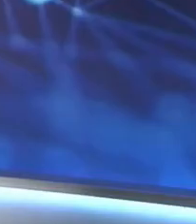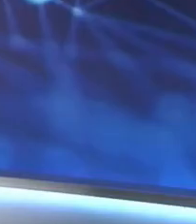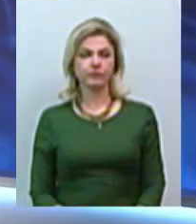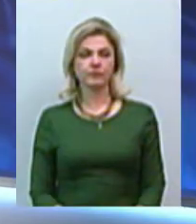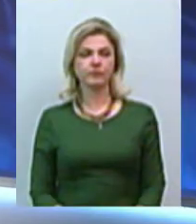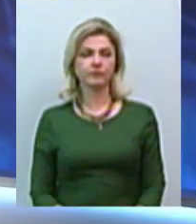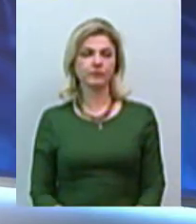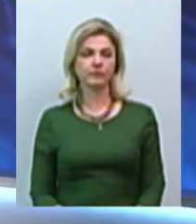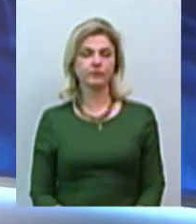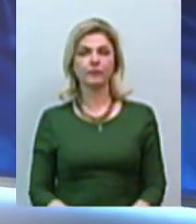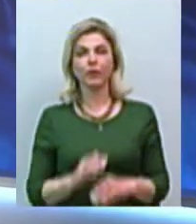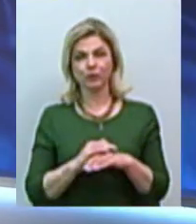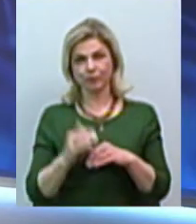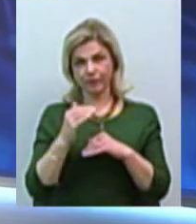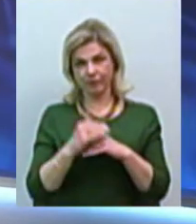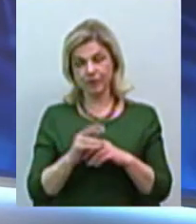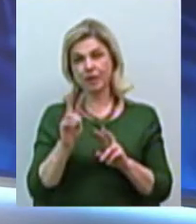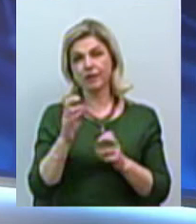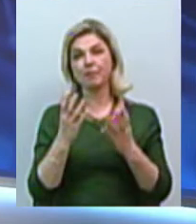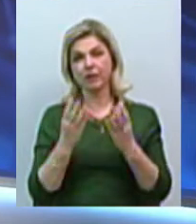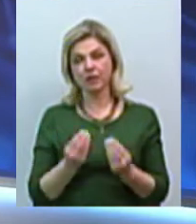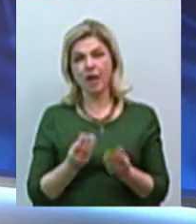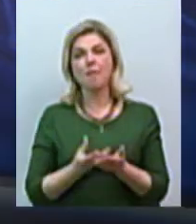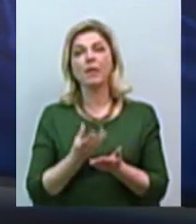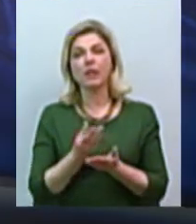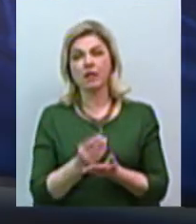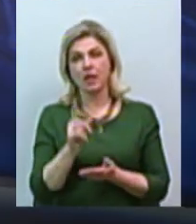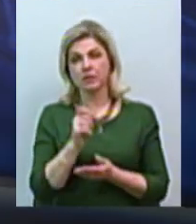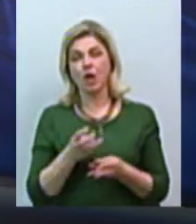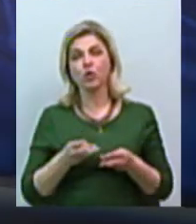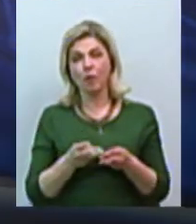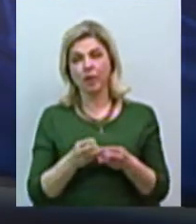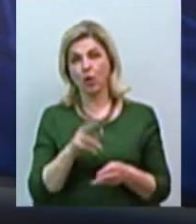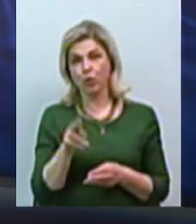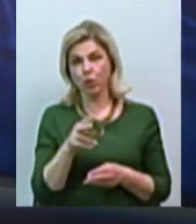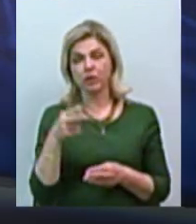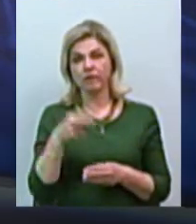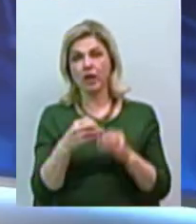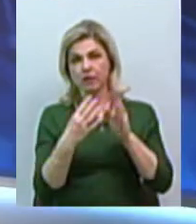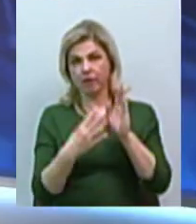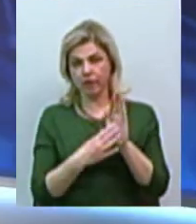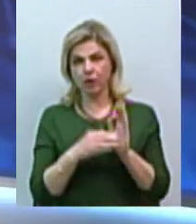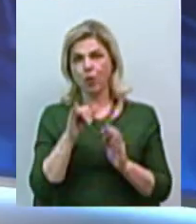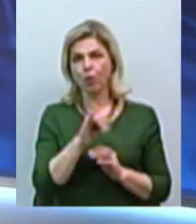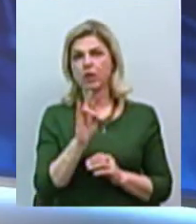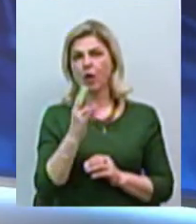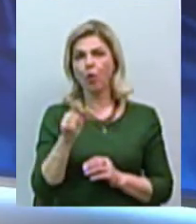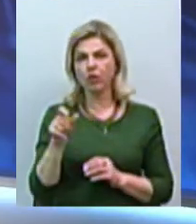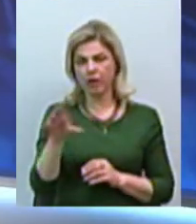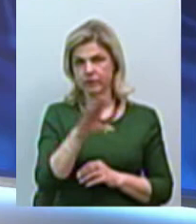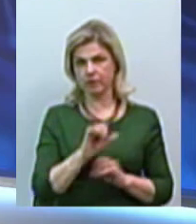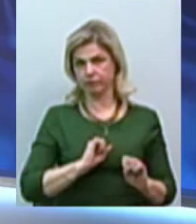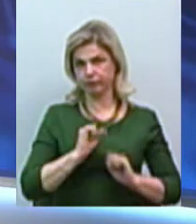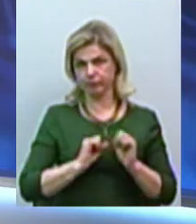Добрий вечір, це тема дня. Платіжки за опалення за грудень 2019 року викликали у миколайців обурення